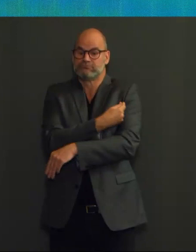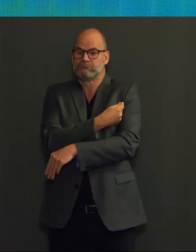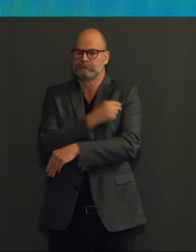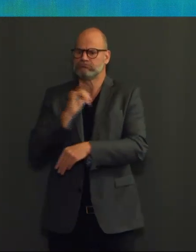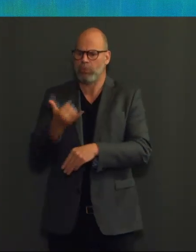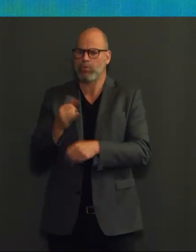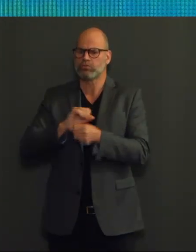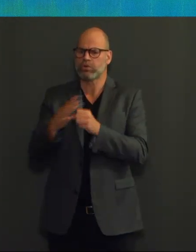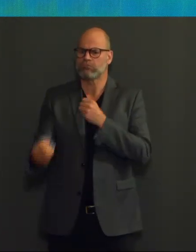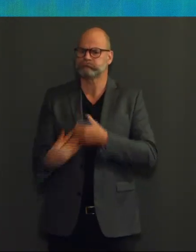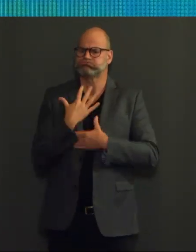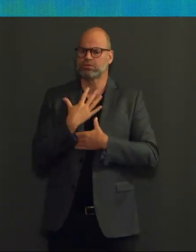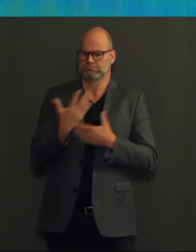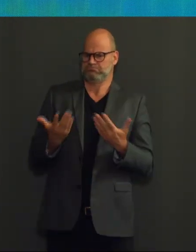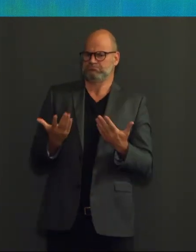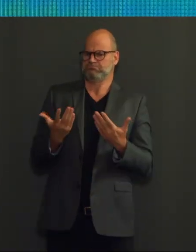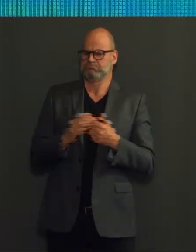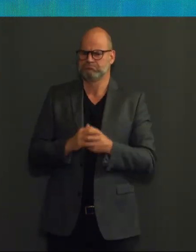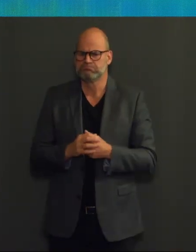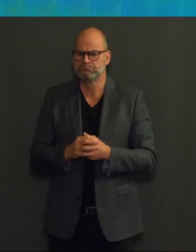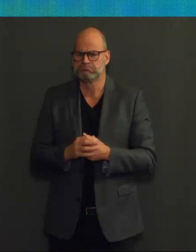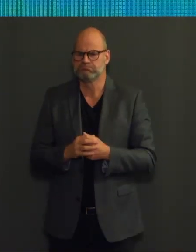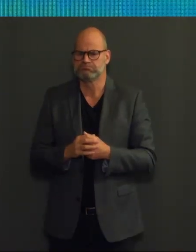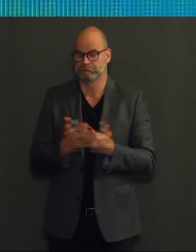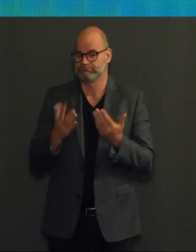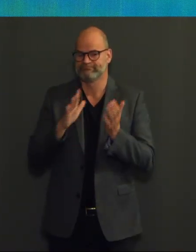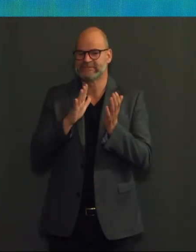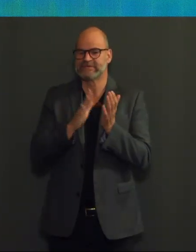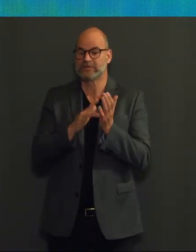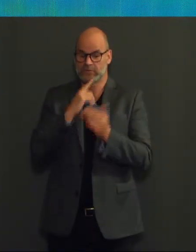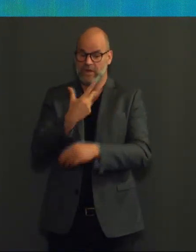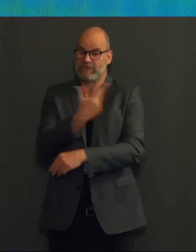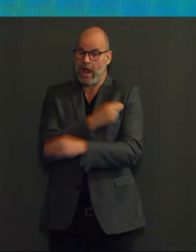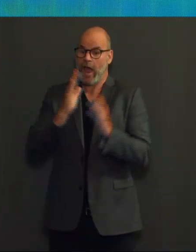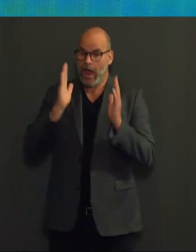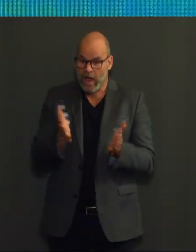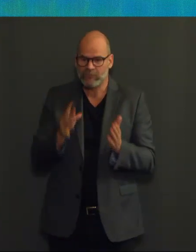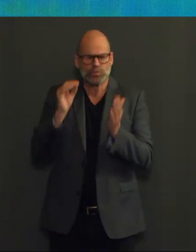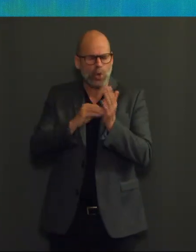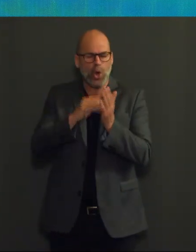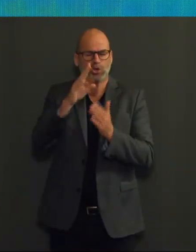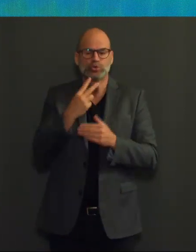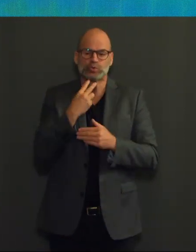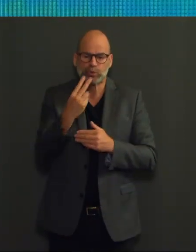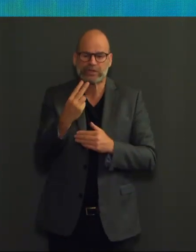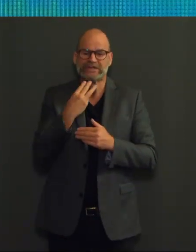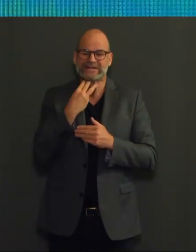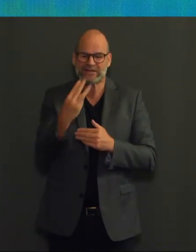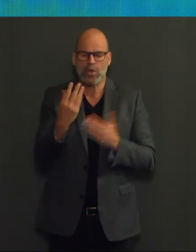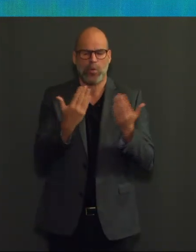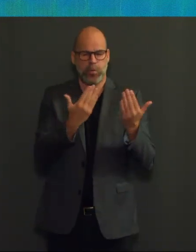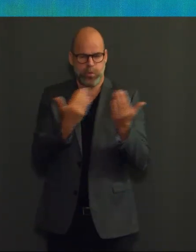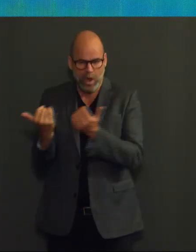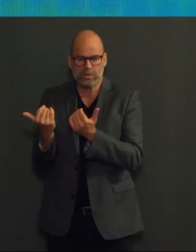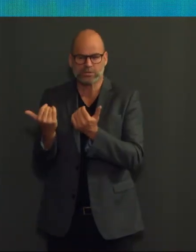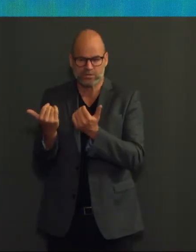pas een bescherming geeft ten vroegste twee tot drie weken na de inspuiting. Dat wil zeggen